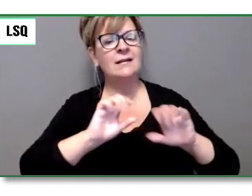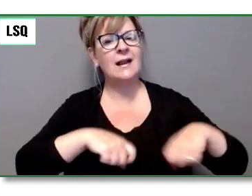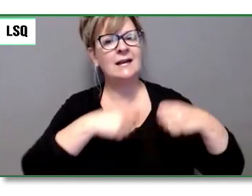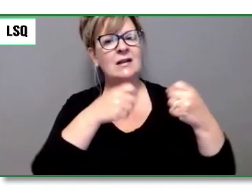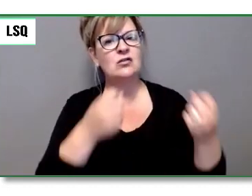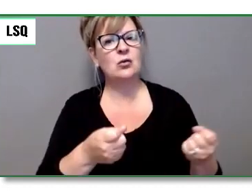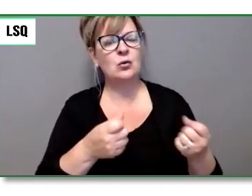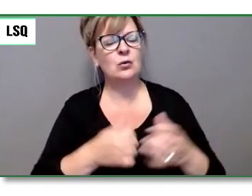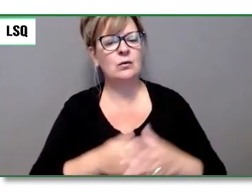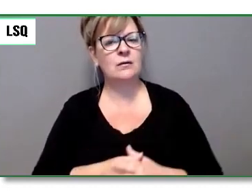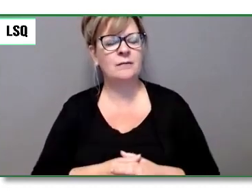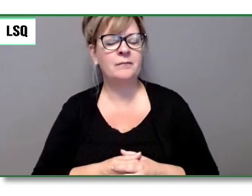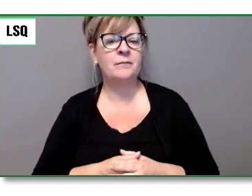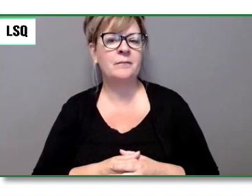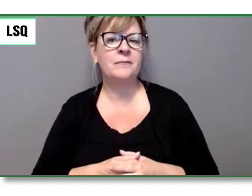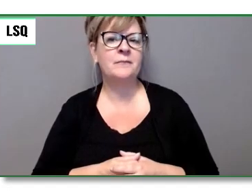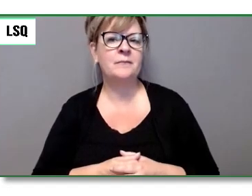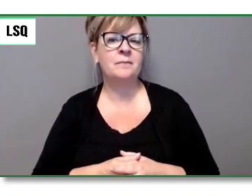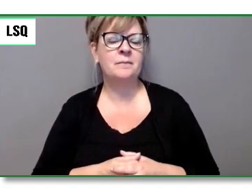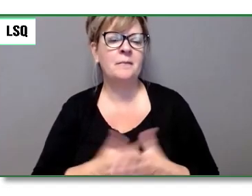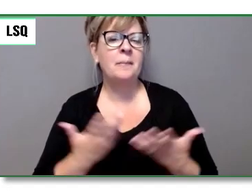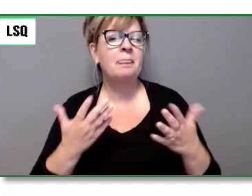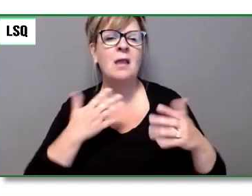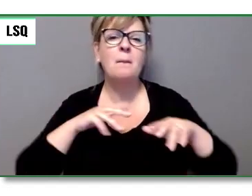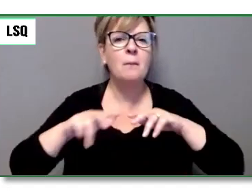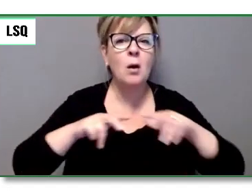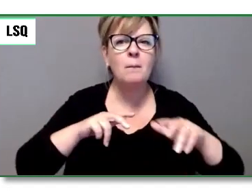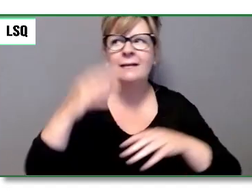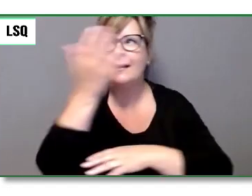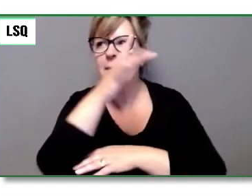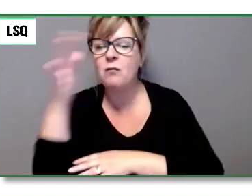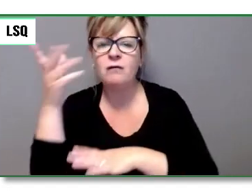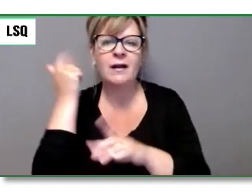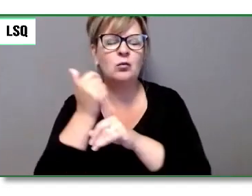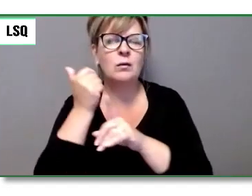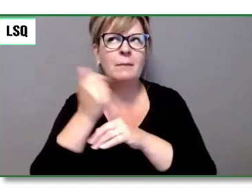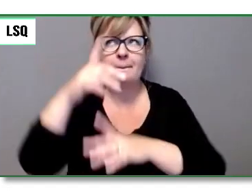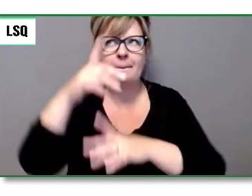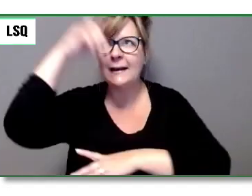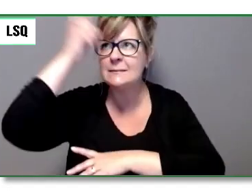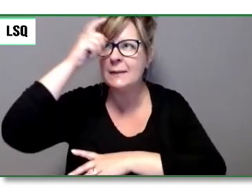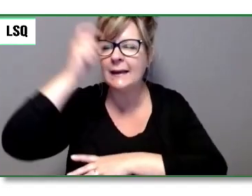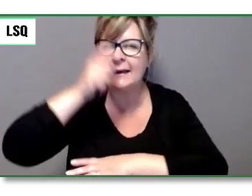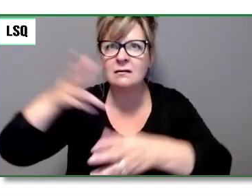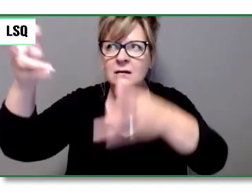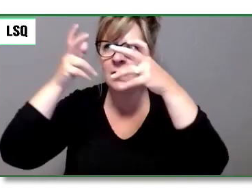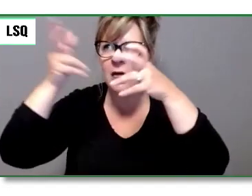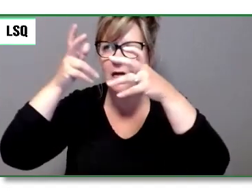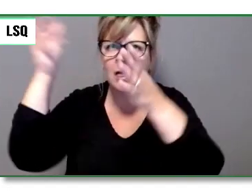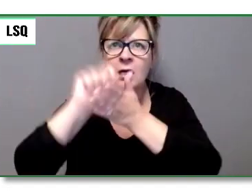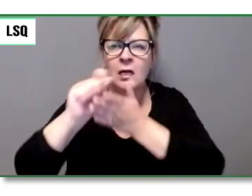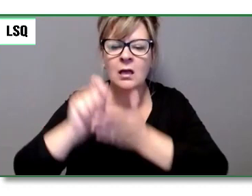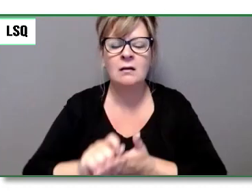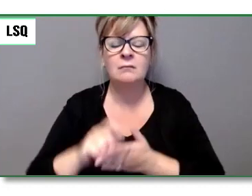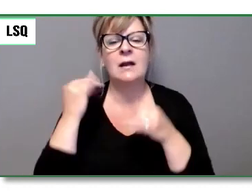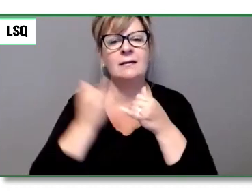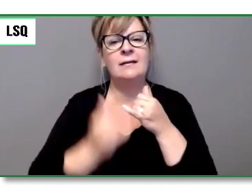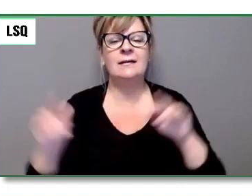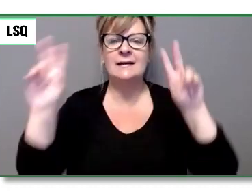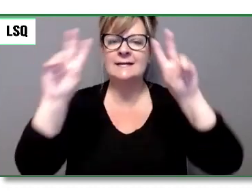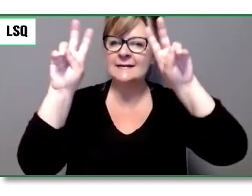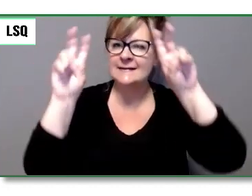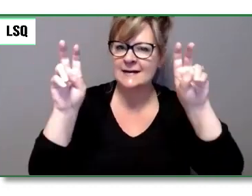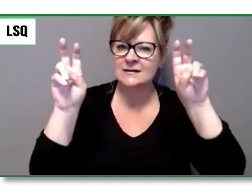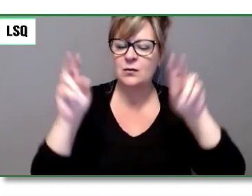Voici une dernière citation par Périot. « Lorsque les jambes deviennent pieux fiables, on perd une grande partie du monde. Je suis fatiguée du mot